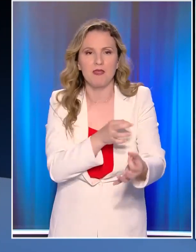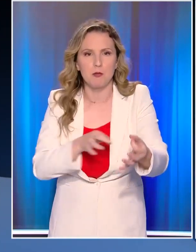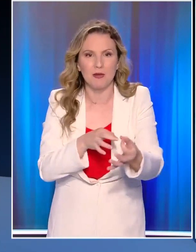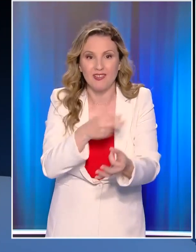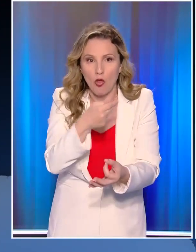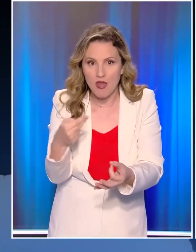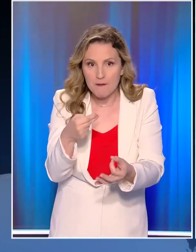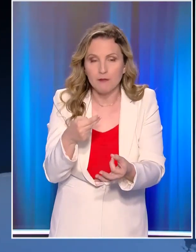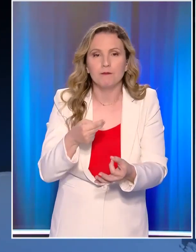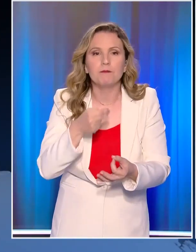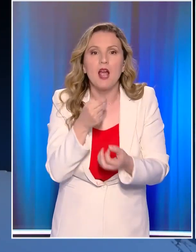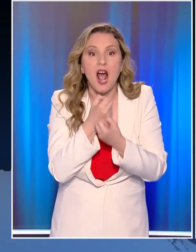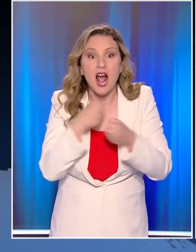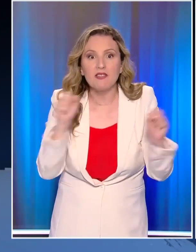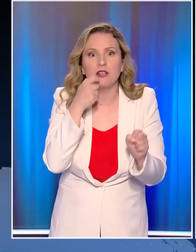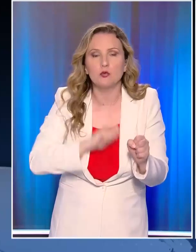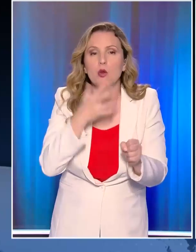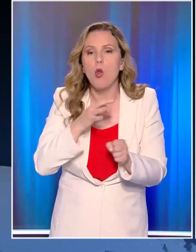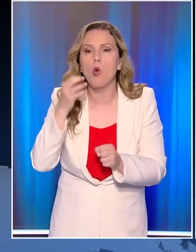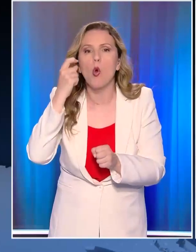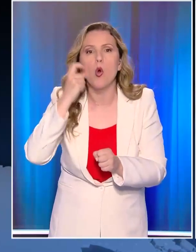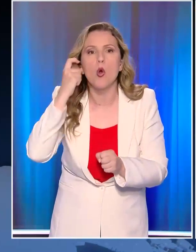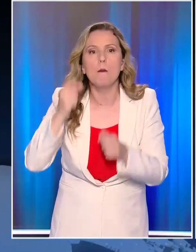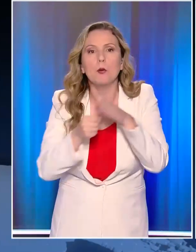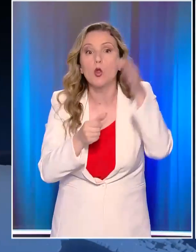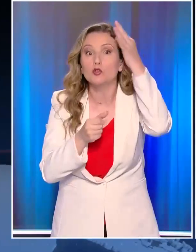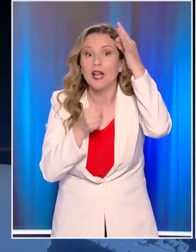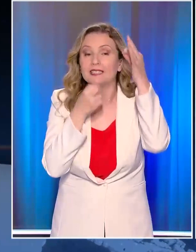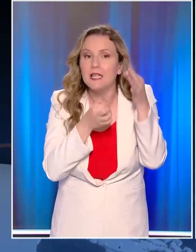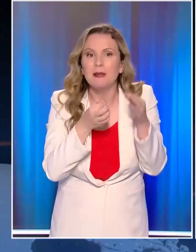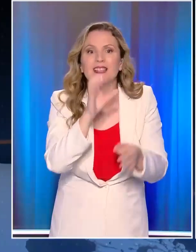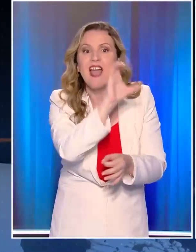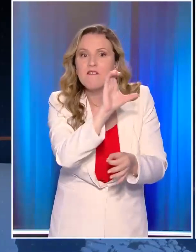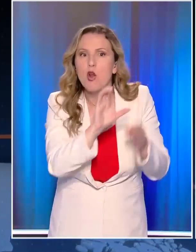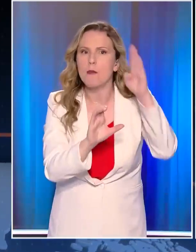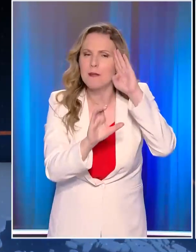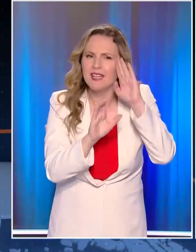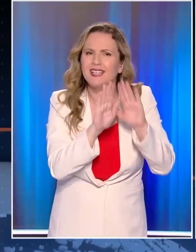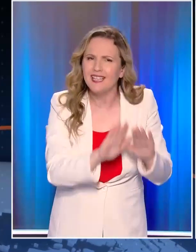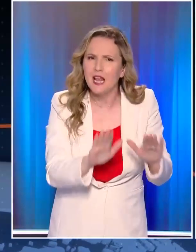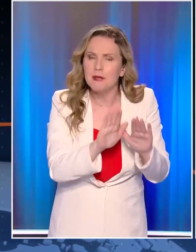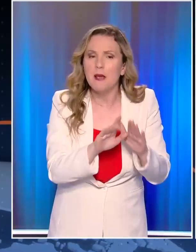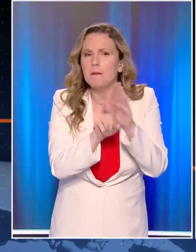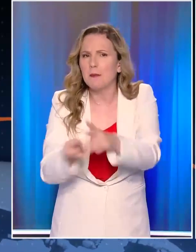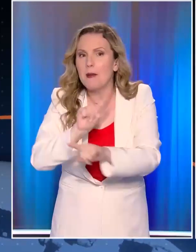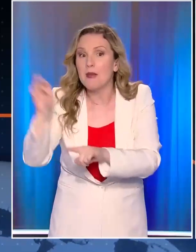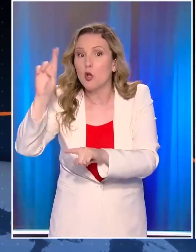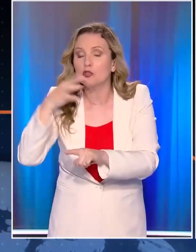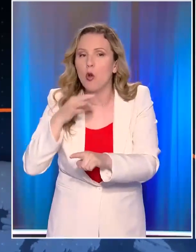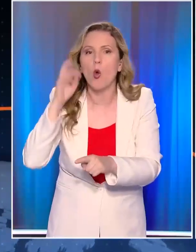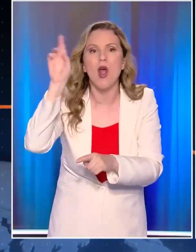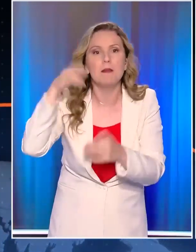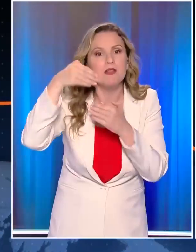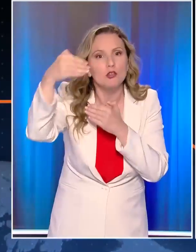αντιδράσεις προκάλουν στην Ουκρανία οι δηλώσεις Μακρόν ο οποίος προέτρεψε εκ νέου τη Δύση να μην ταπεινώσει τη Ρωσία